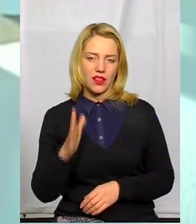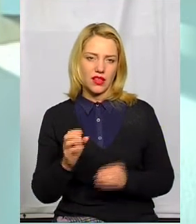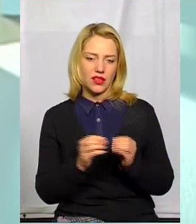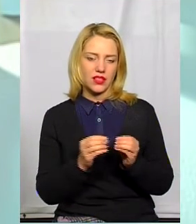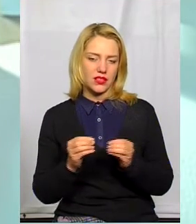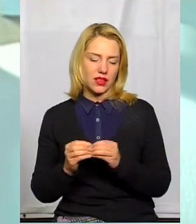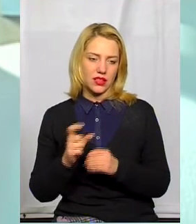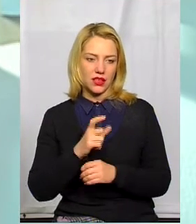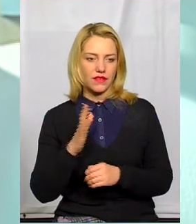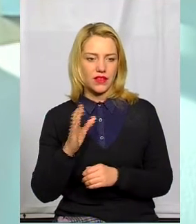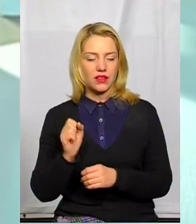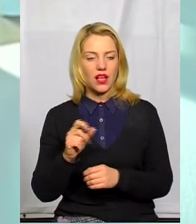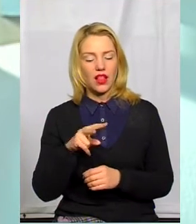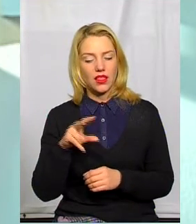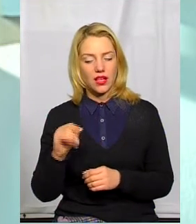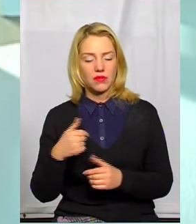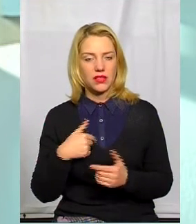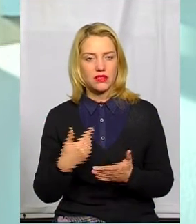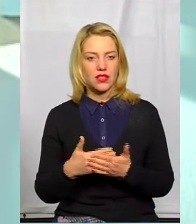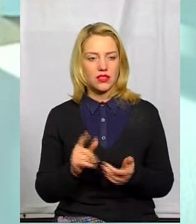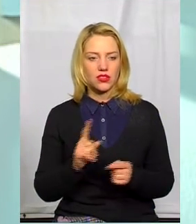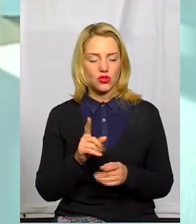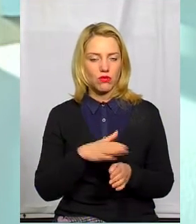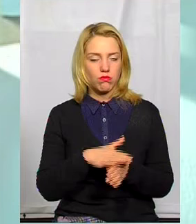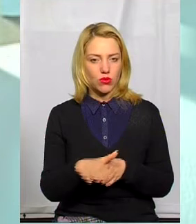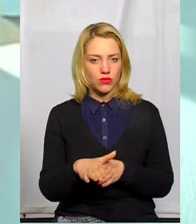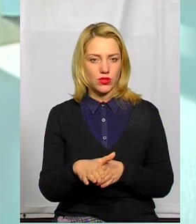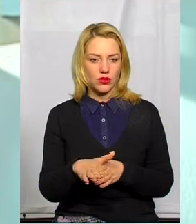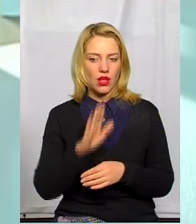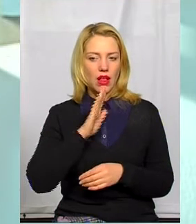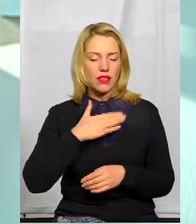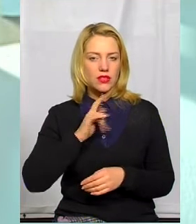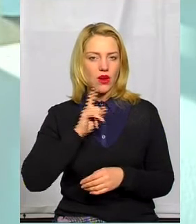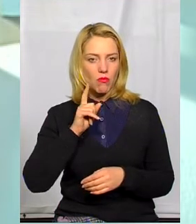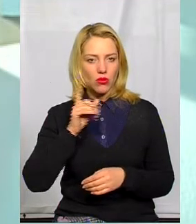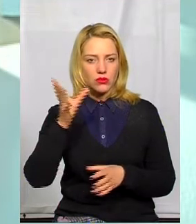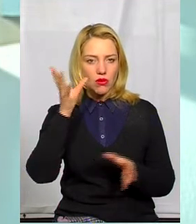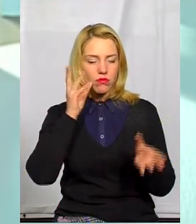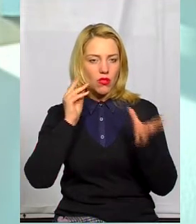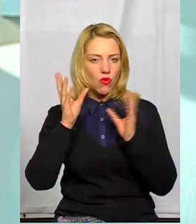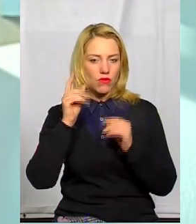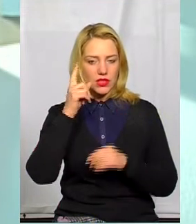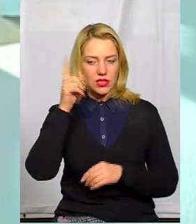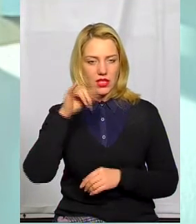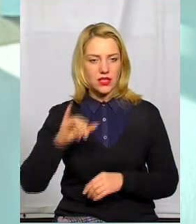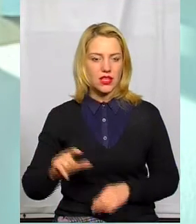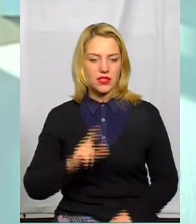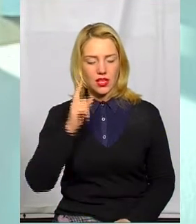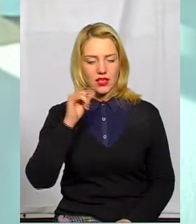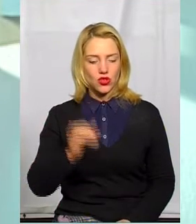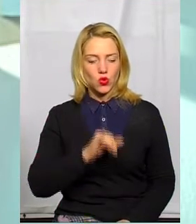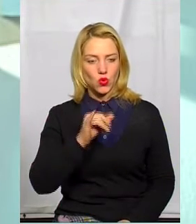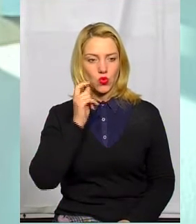десятків хвилин. Але, мені здається, що для того, що повністю наша молодь опановувала знання з історії